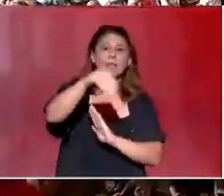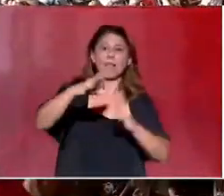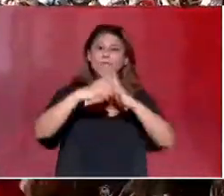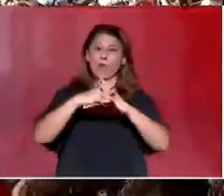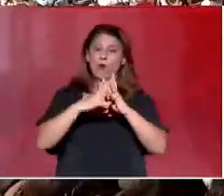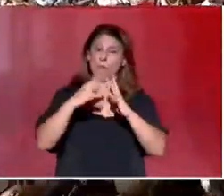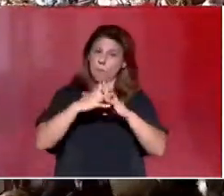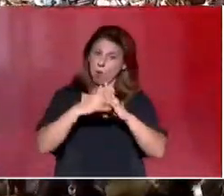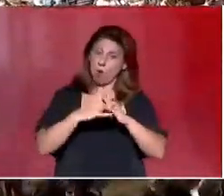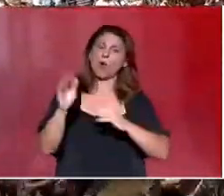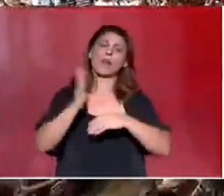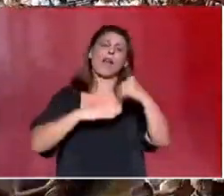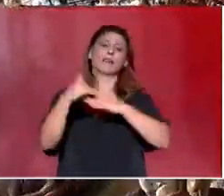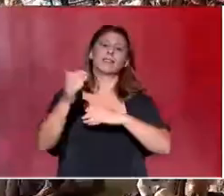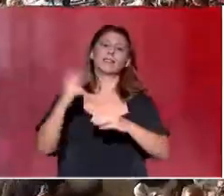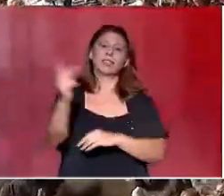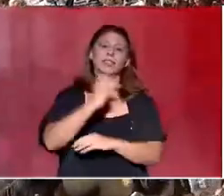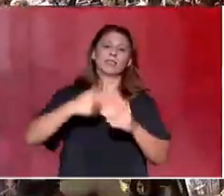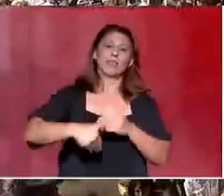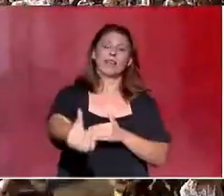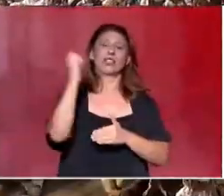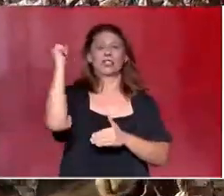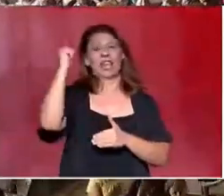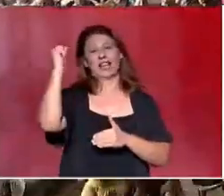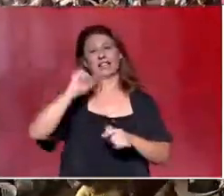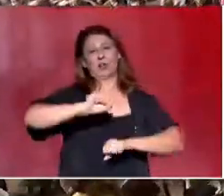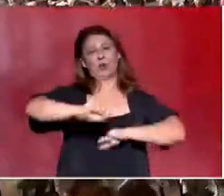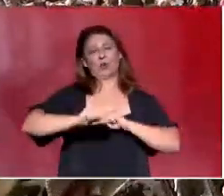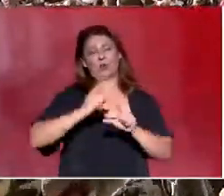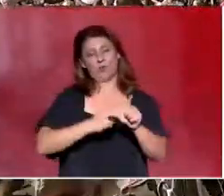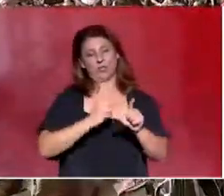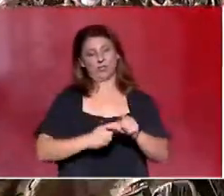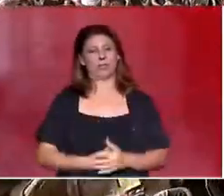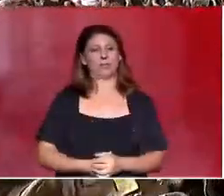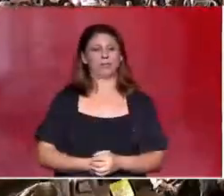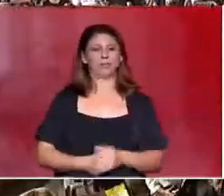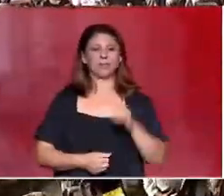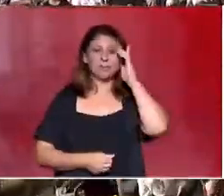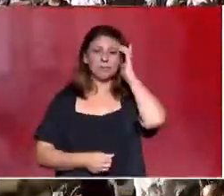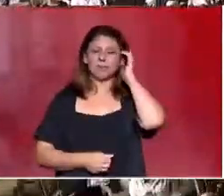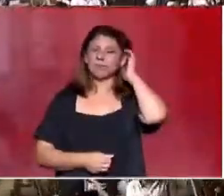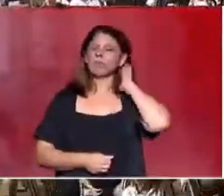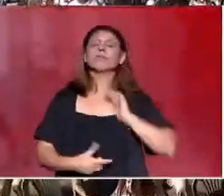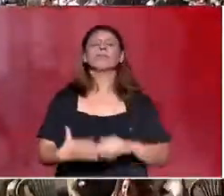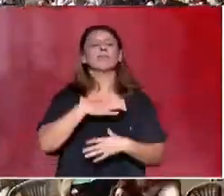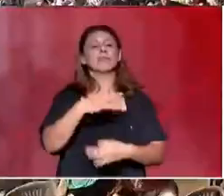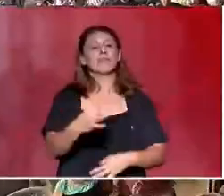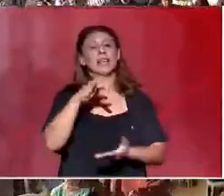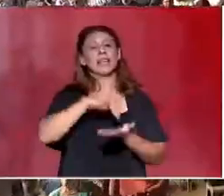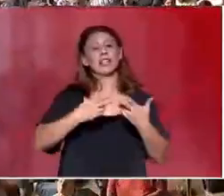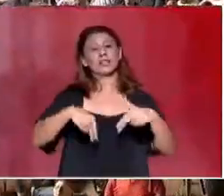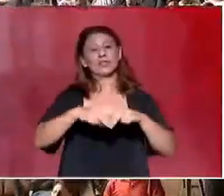κοινωνία του μέλλοντος, τη σοσιαλιστική κομμουνιστική. Εκ μέρους του Κεντρικού Συμβουλίου της ΚΝΕ